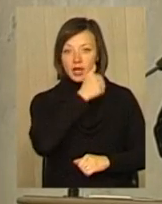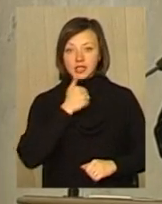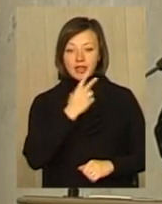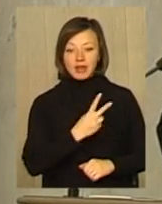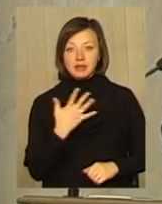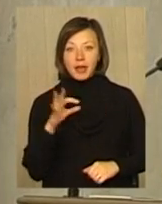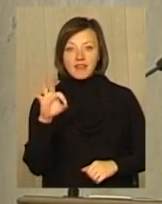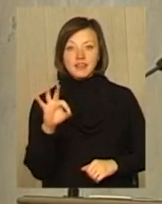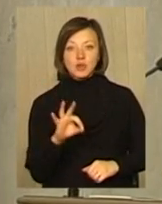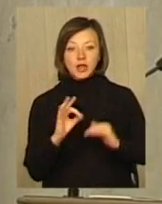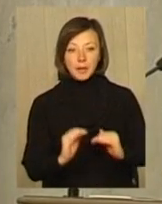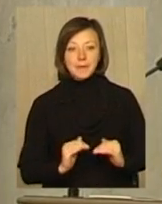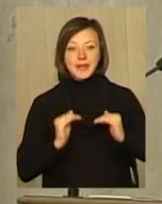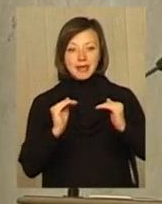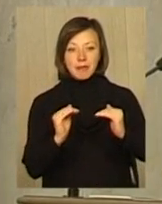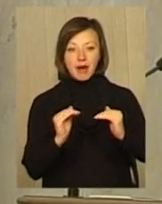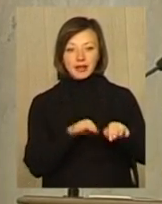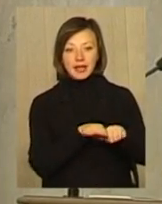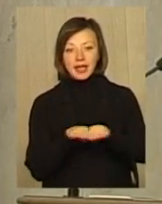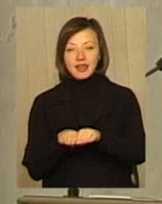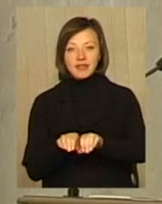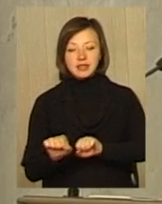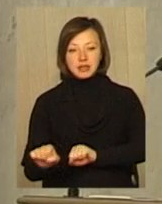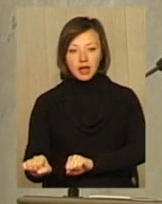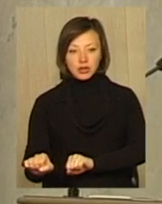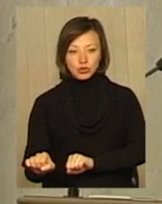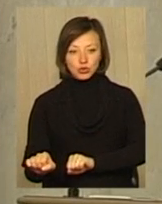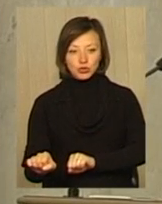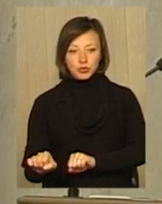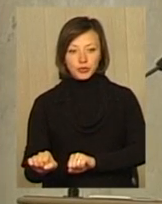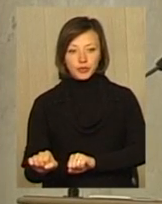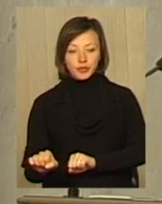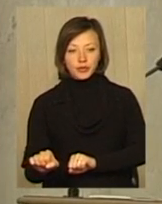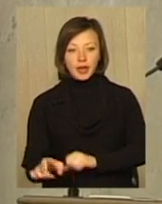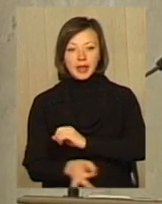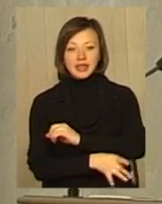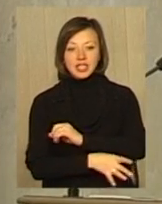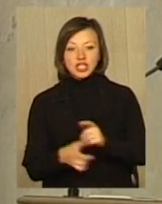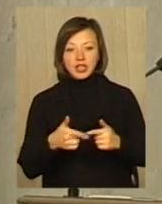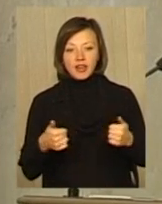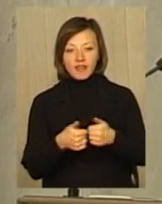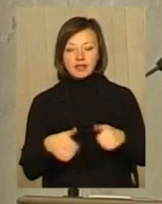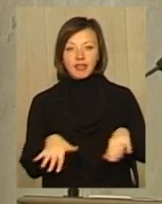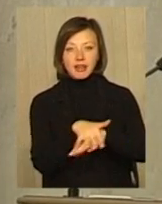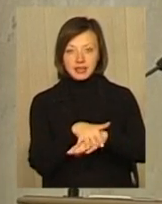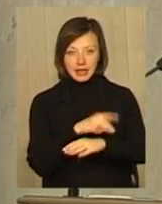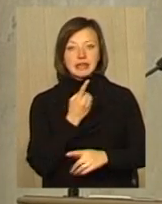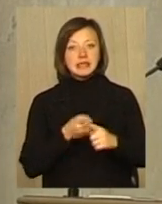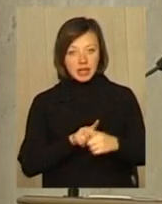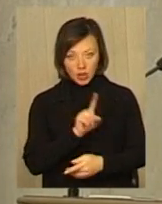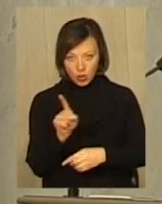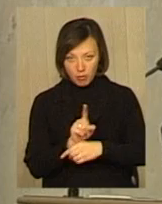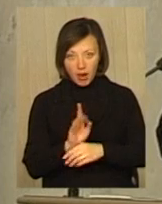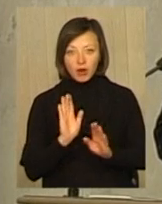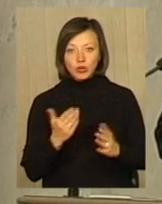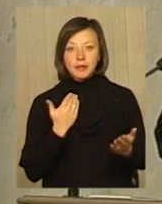25 відсотків піднімати рівень захисту незахищених верств населення, це нормальний